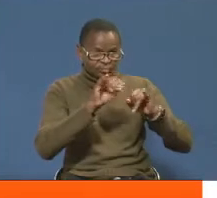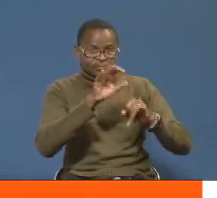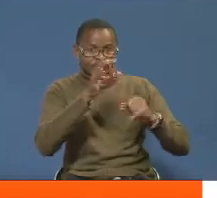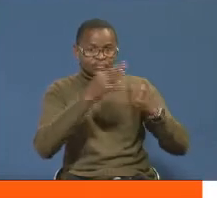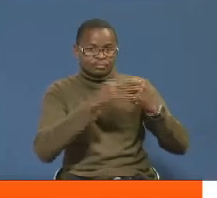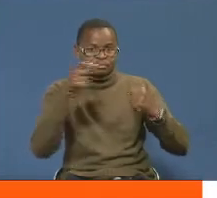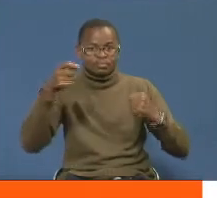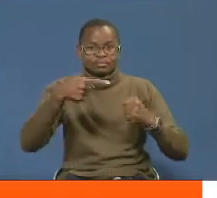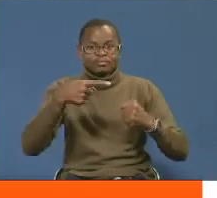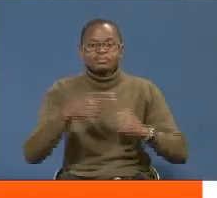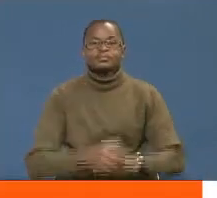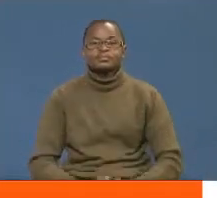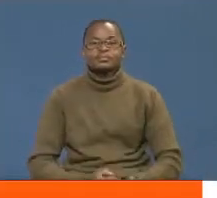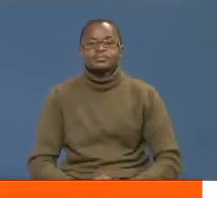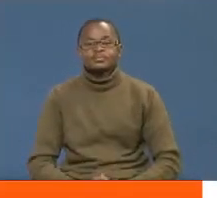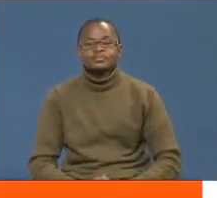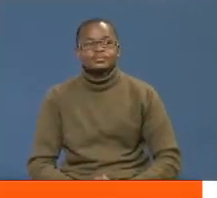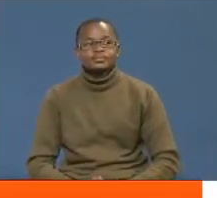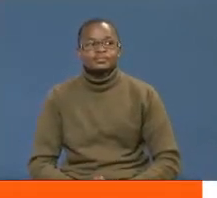ya miezi minane.